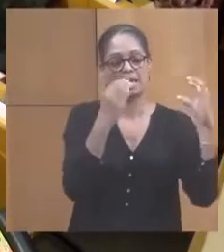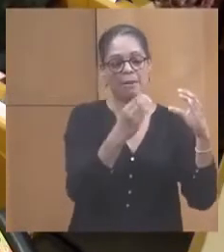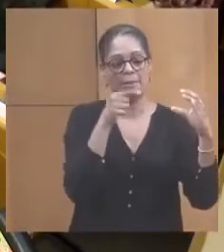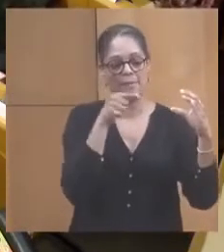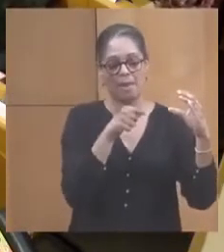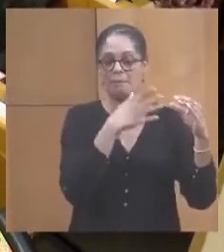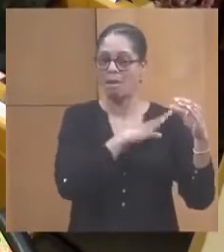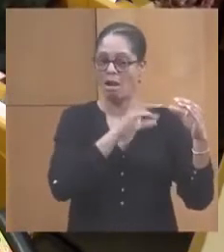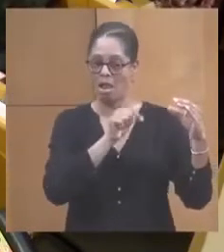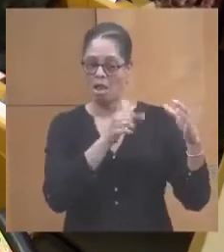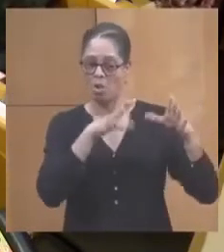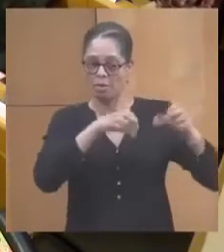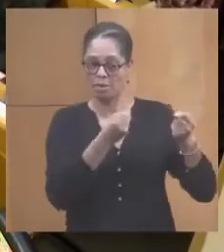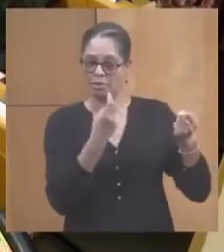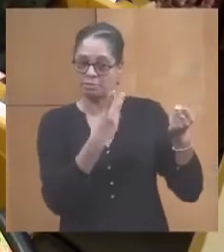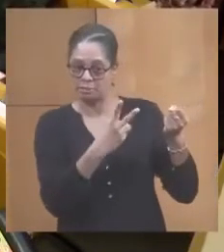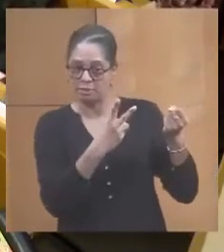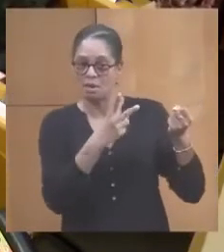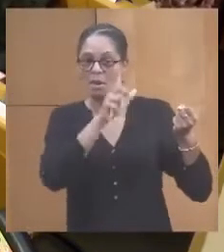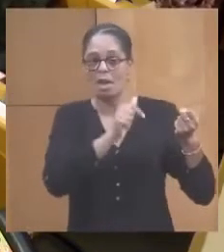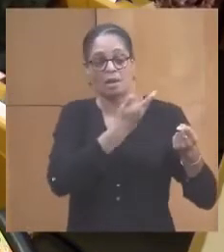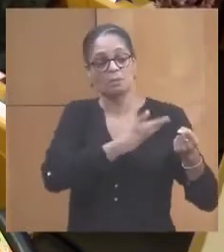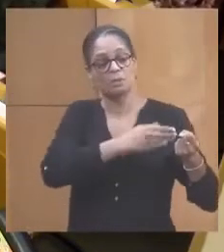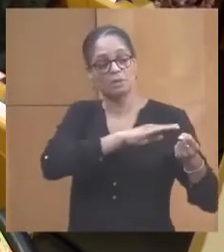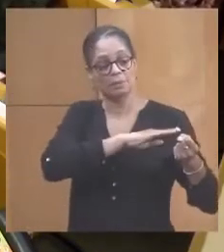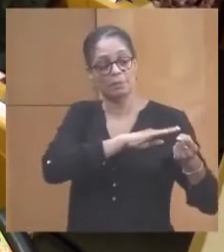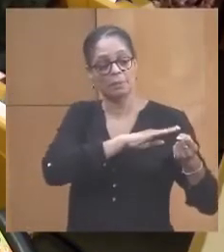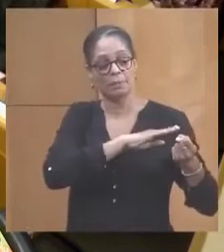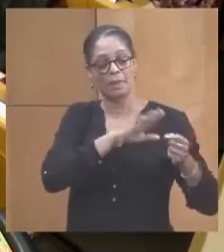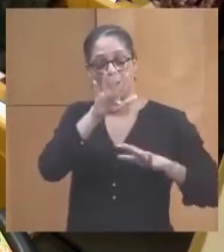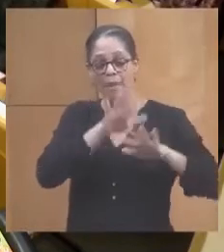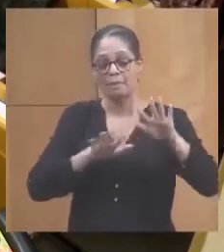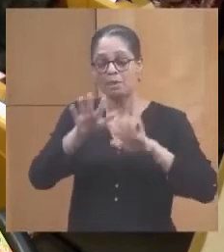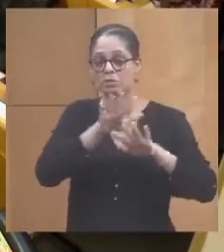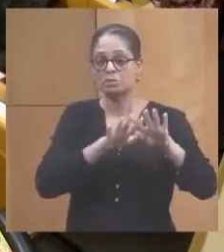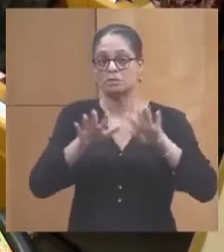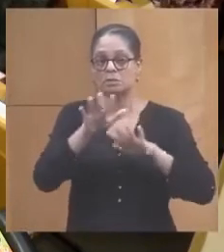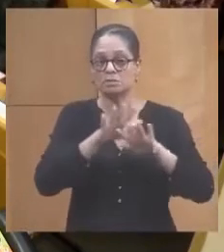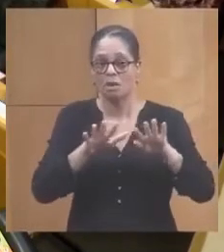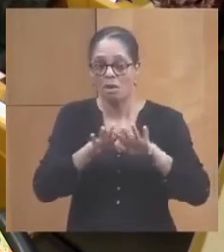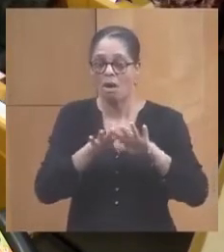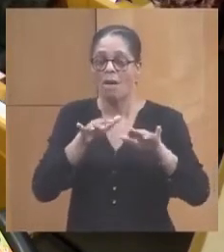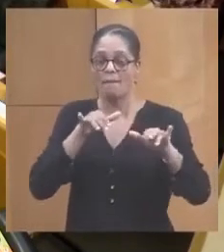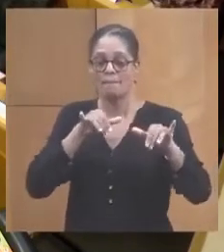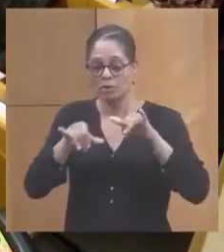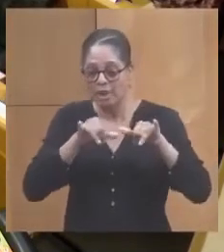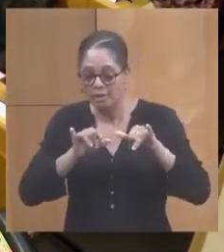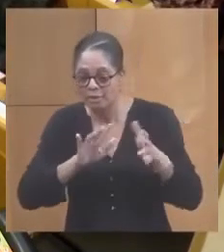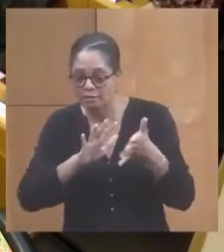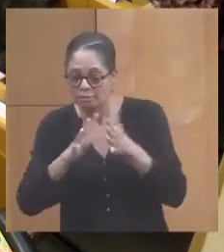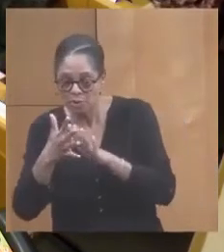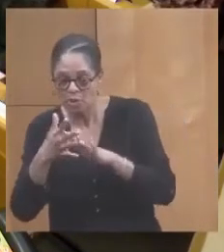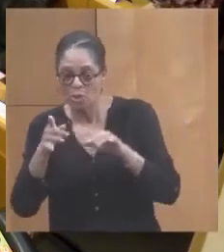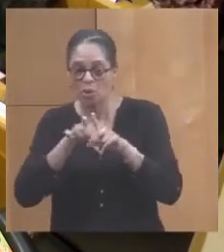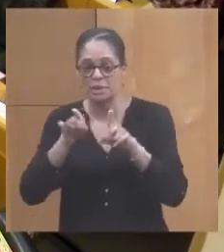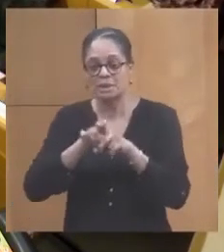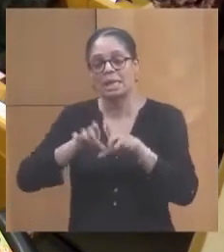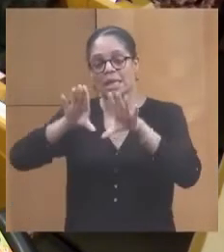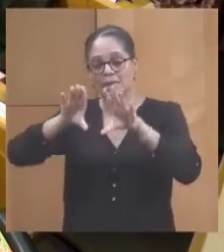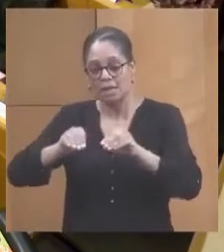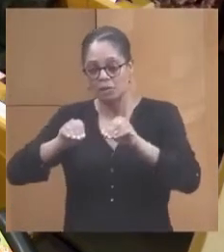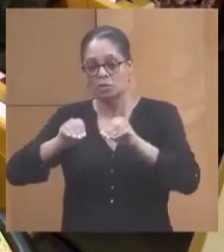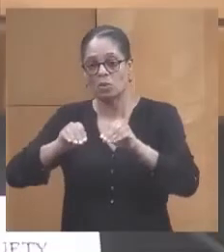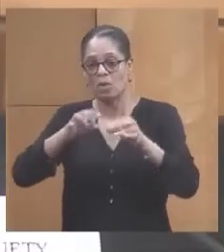cadre de ses compétences, la responsabilité de l'aménagement, la modernisation et la maintenance des installations